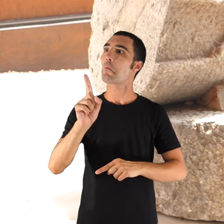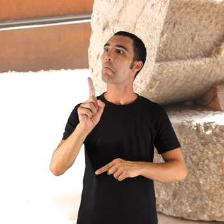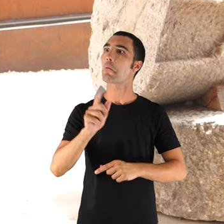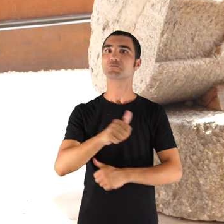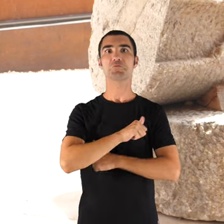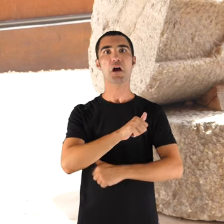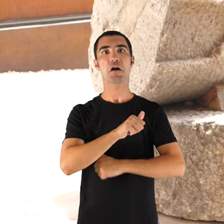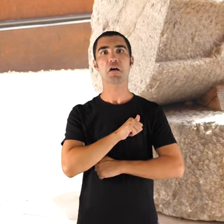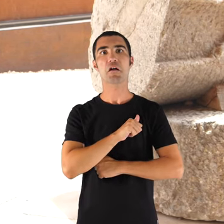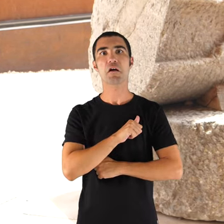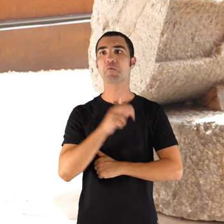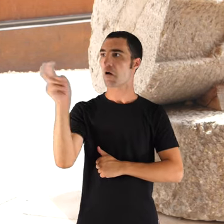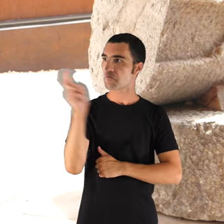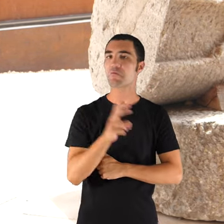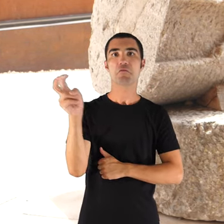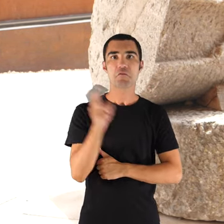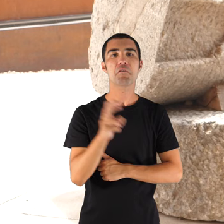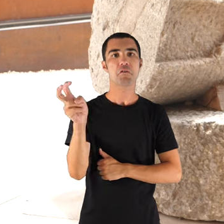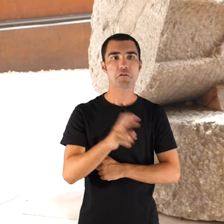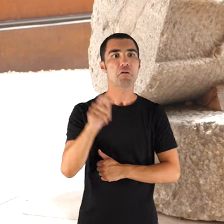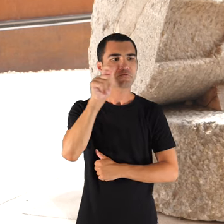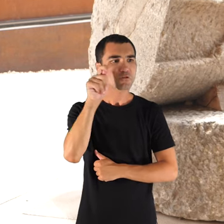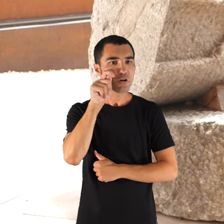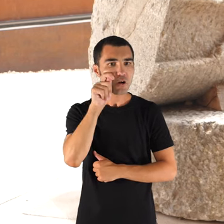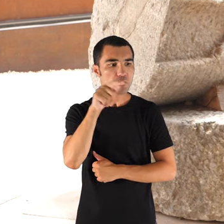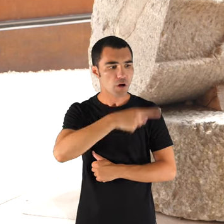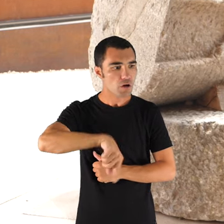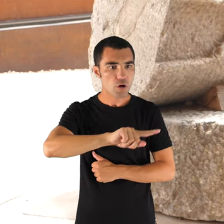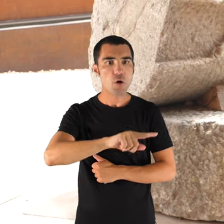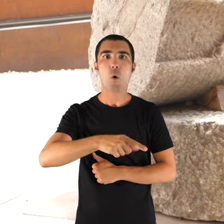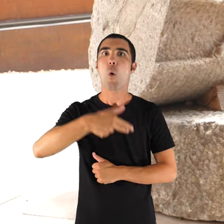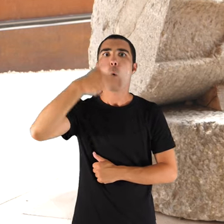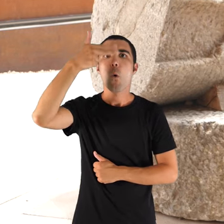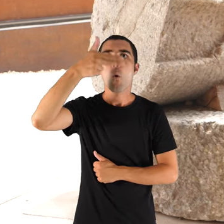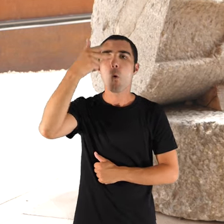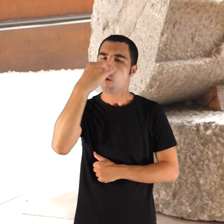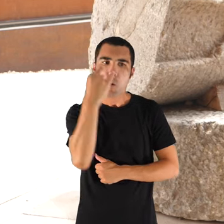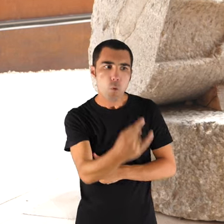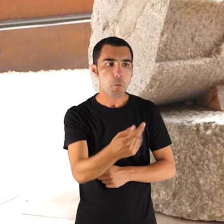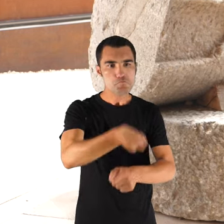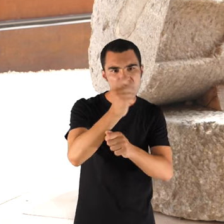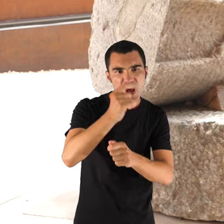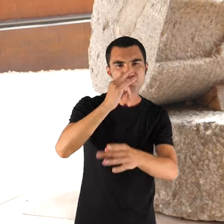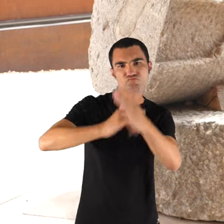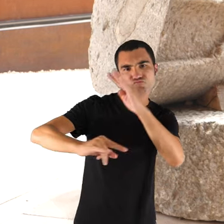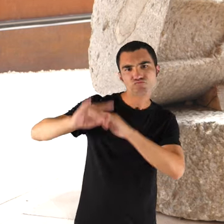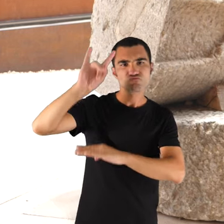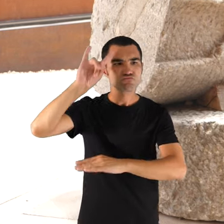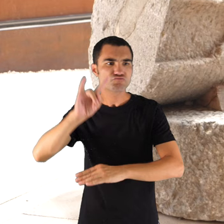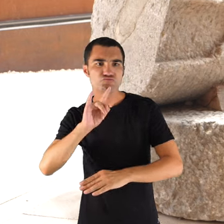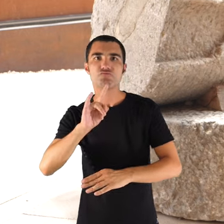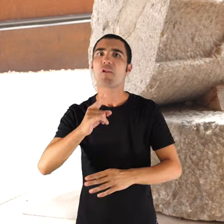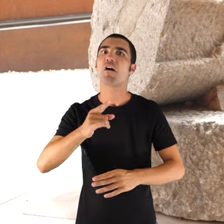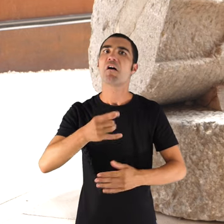així, el pescaturisme, sigui tan interessada en aquestes coses. O sigui